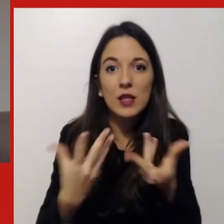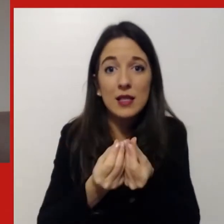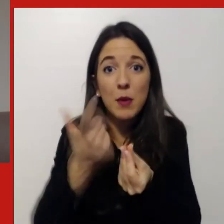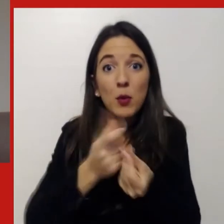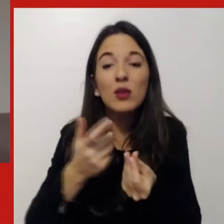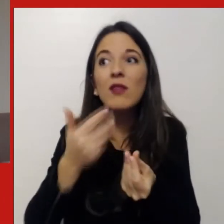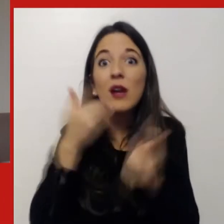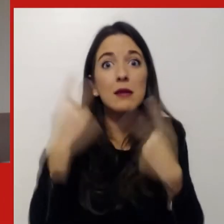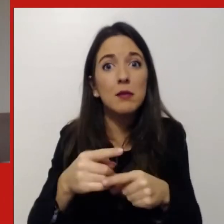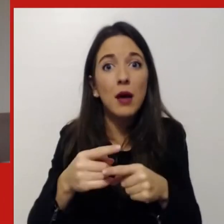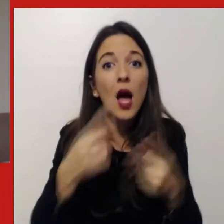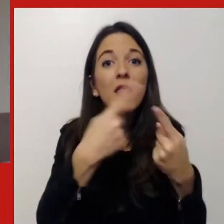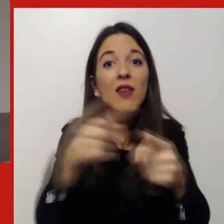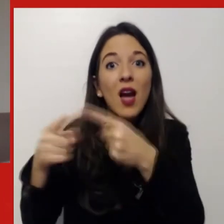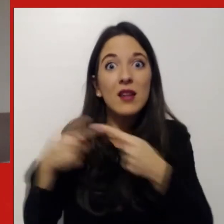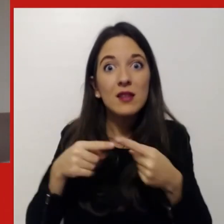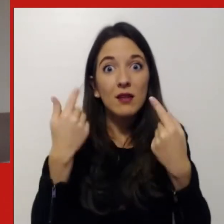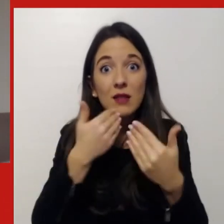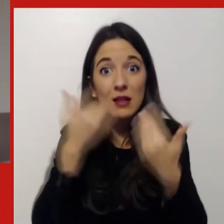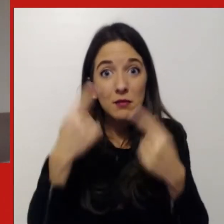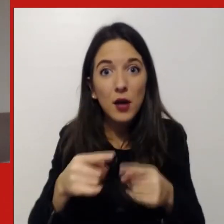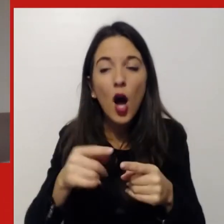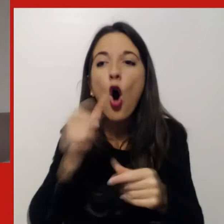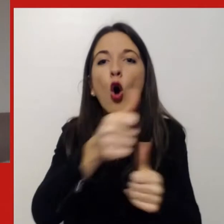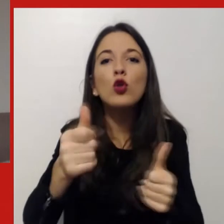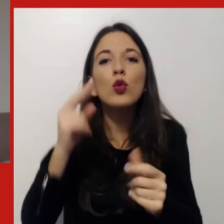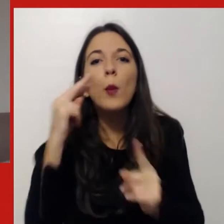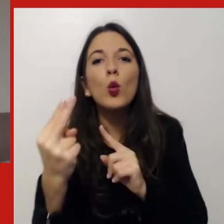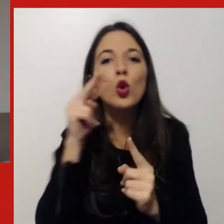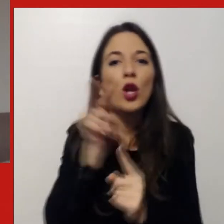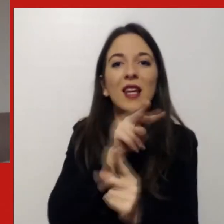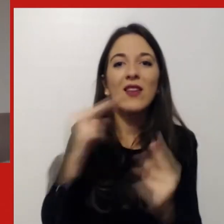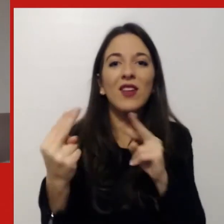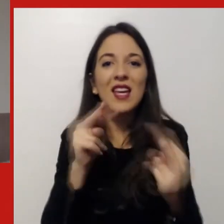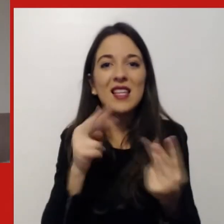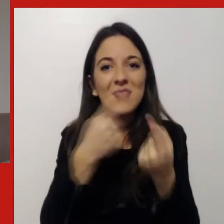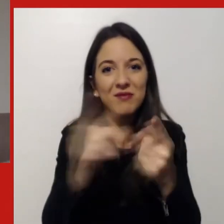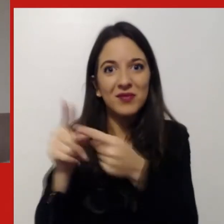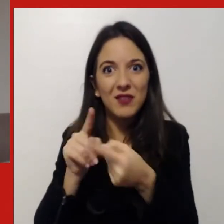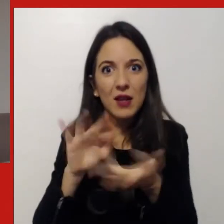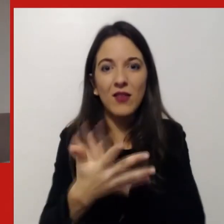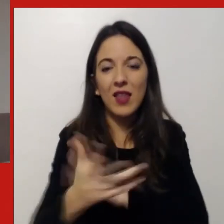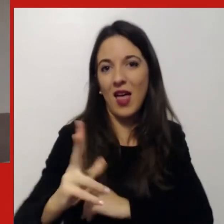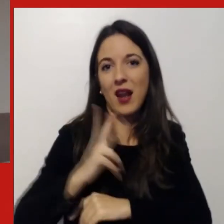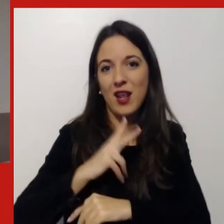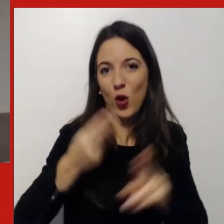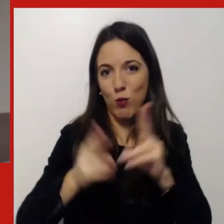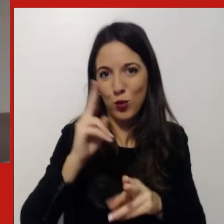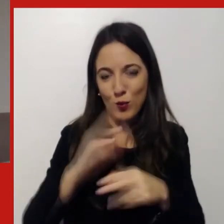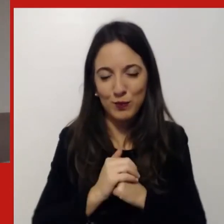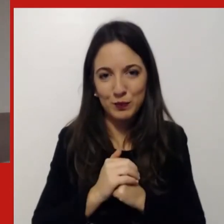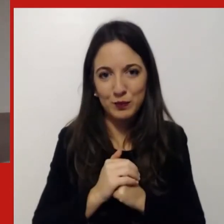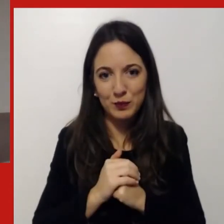contrastanti e diversi che consentono di arricchire la discussione della squadra. Ultimo punto che mi piace toccare è quello dell